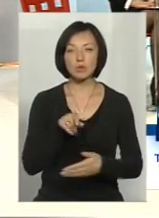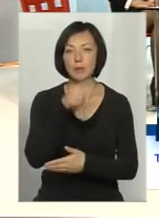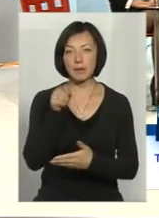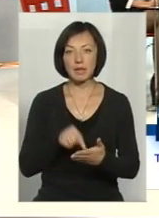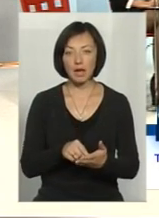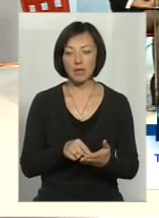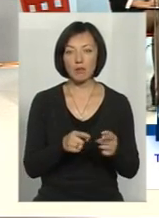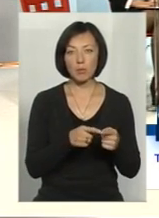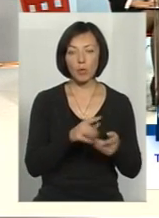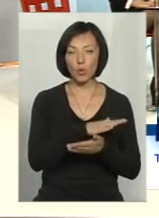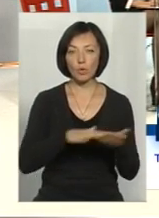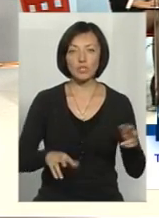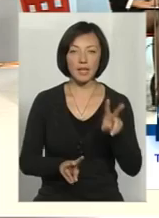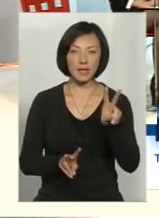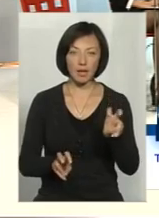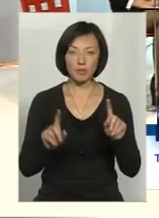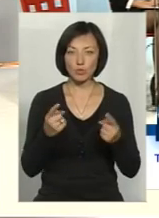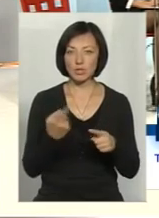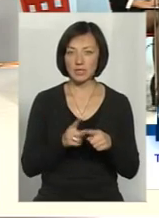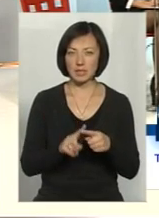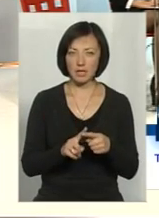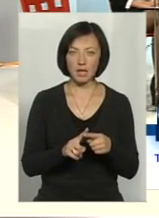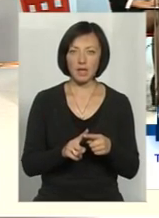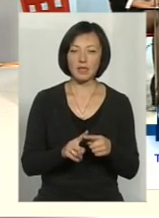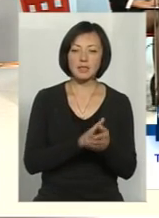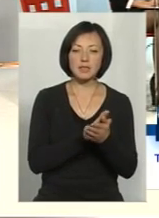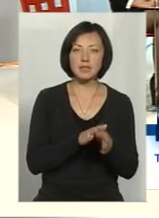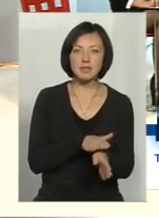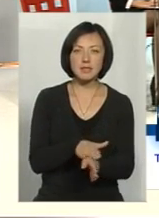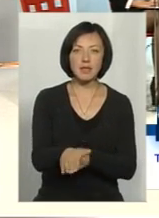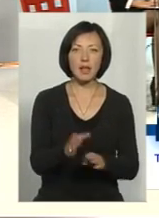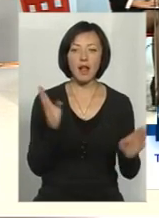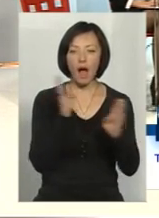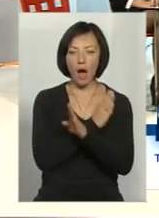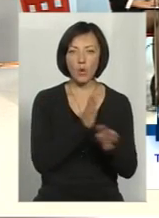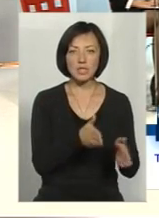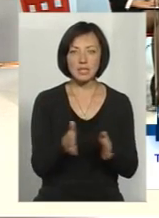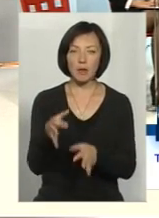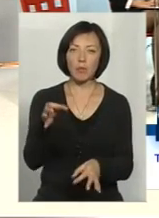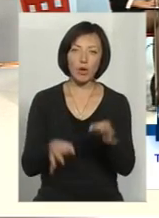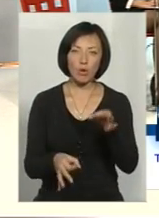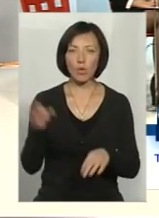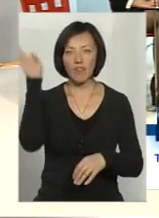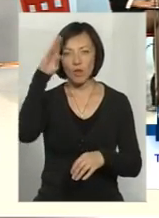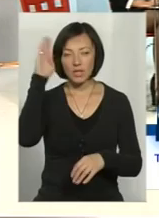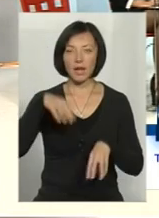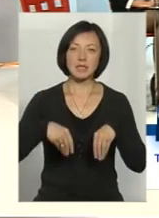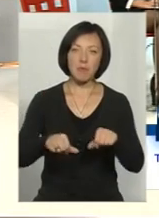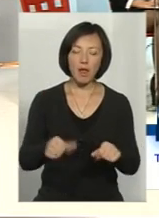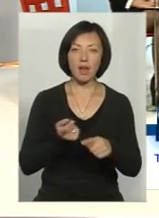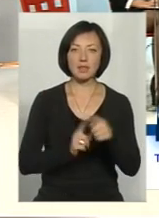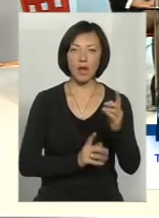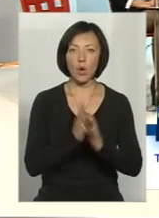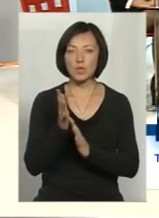в продовження теми, тому що це ціла екосистема, це і природа, це вода, це земля, це